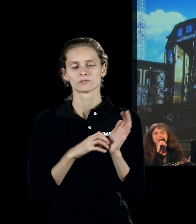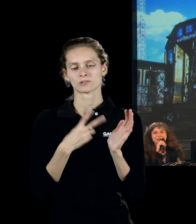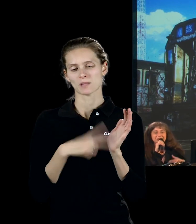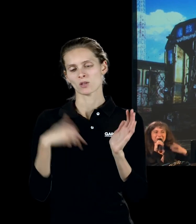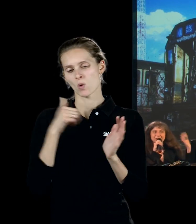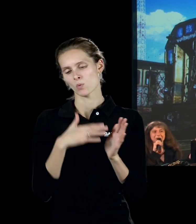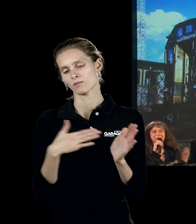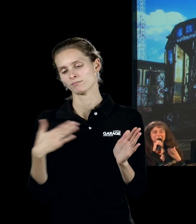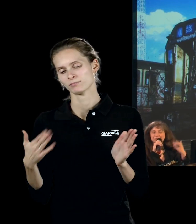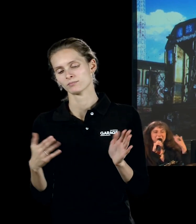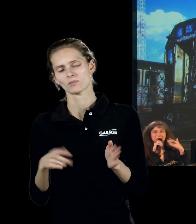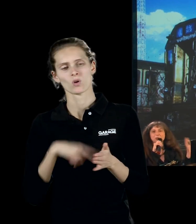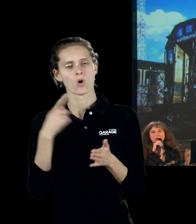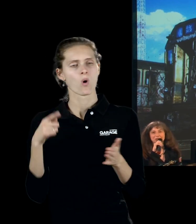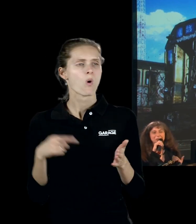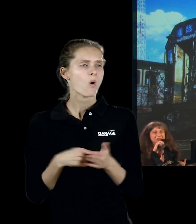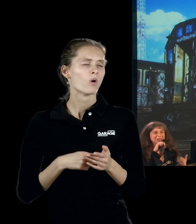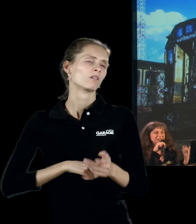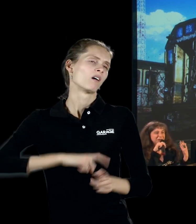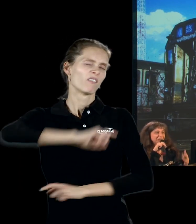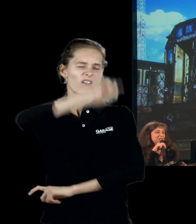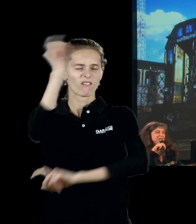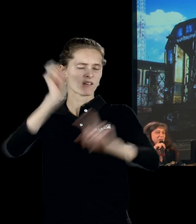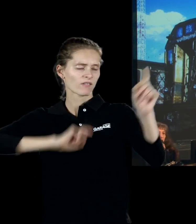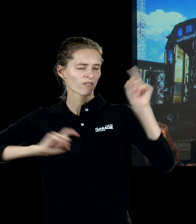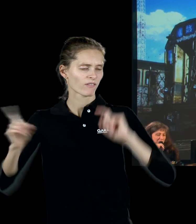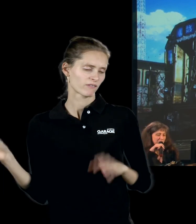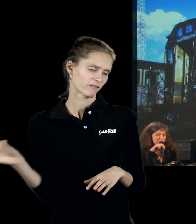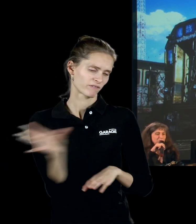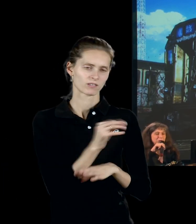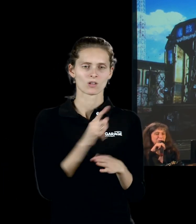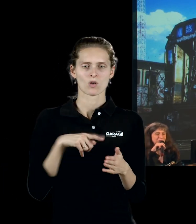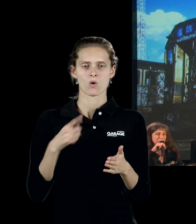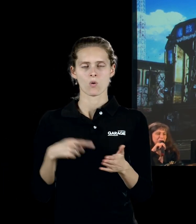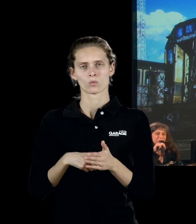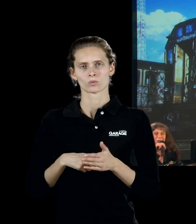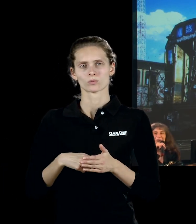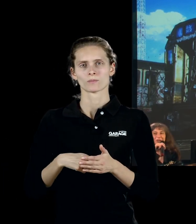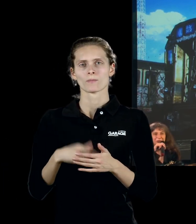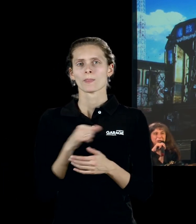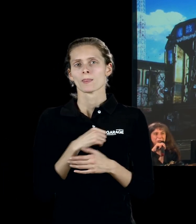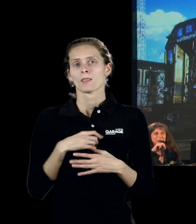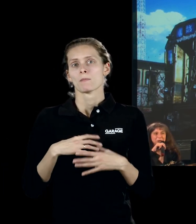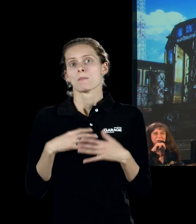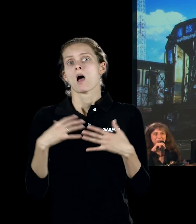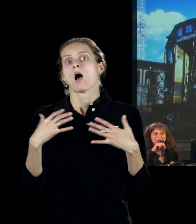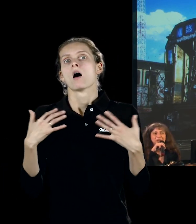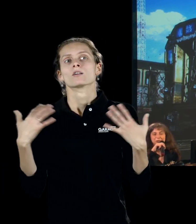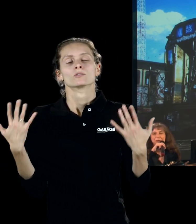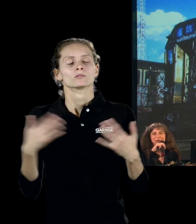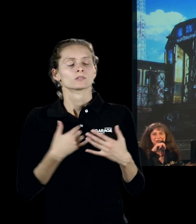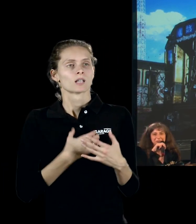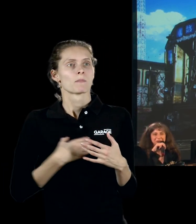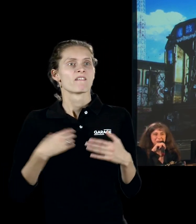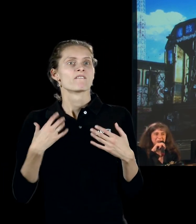расписанный в усмерть, расписанный граффити. В общем, самой большой доблестью там было расписать вагон метро, потому что это было